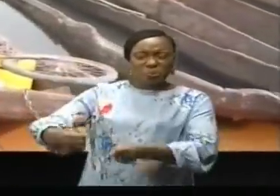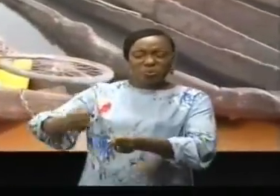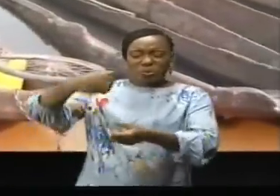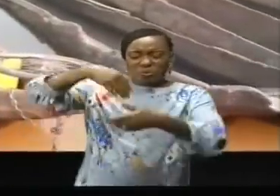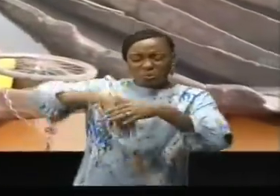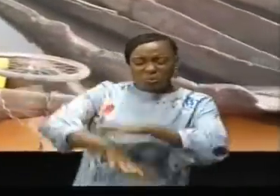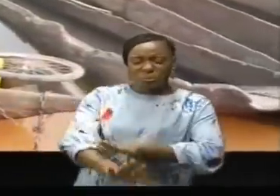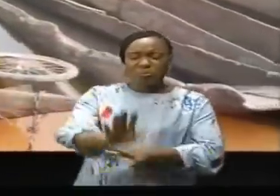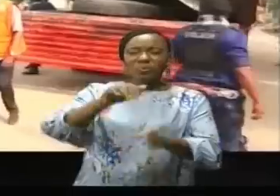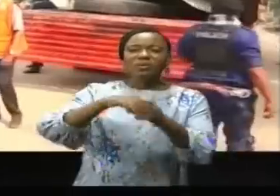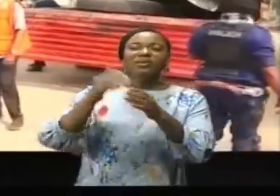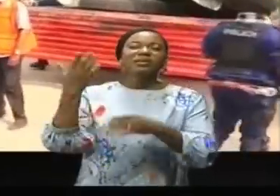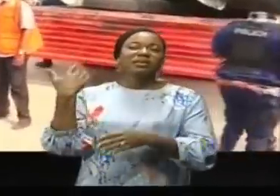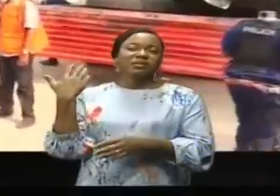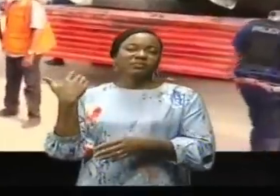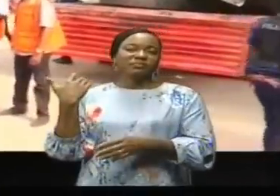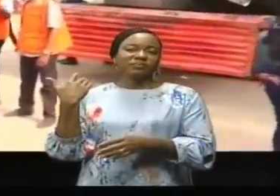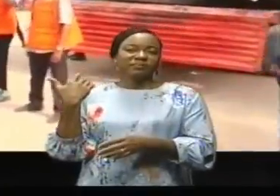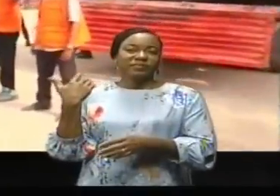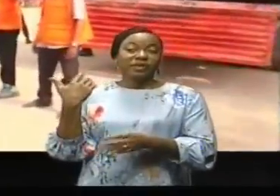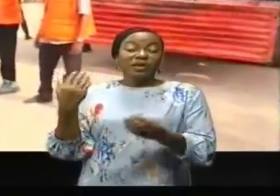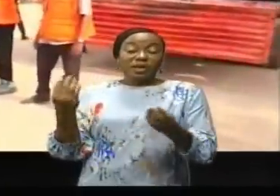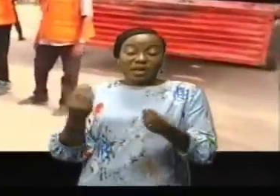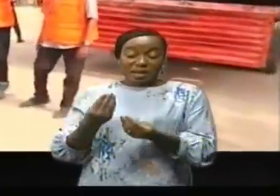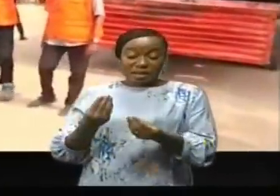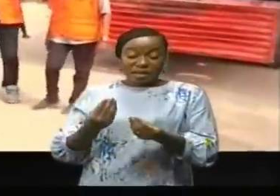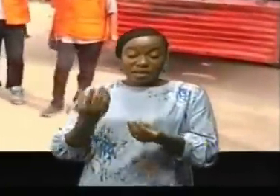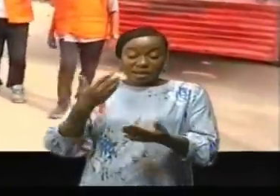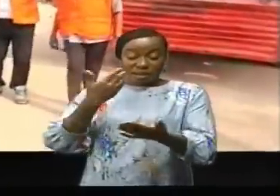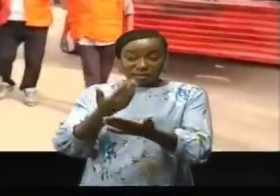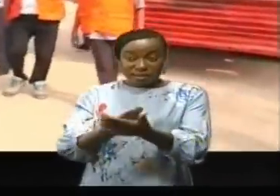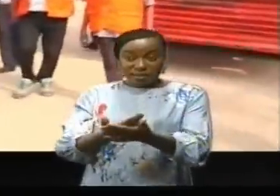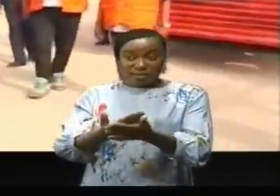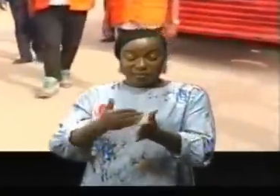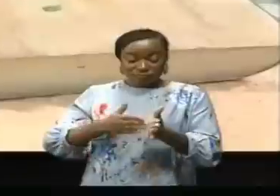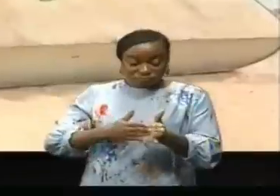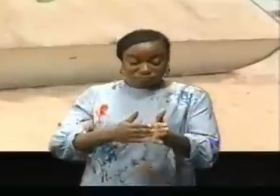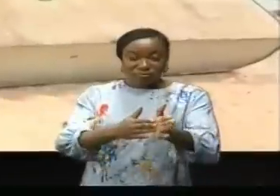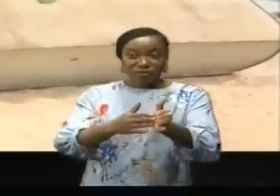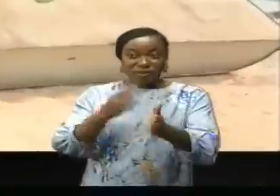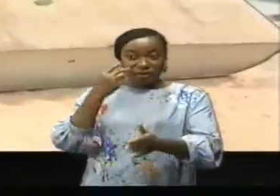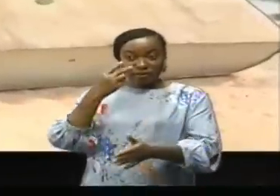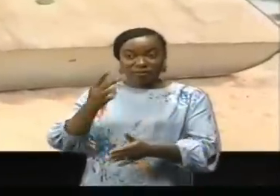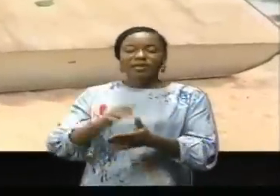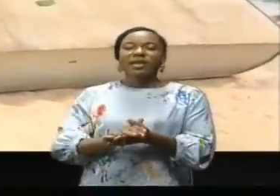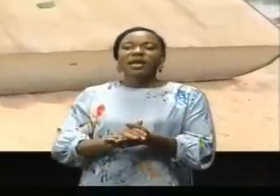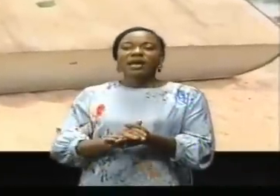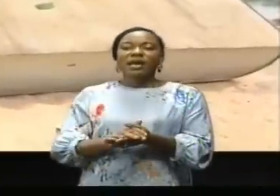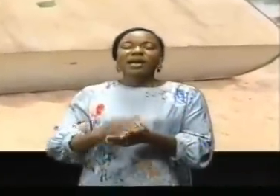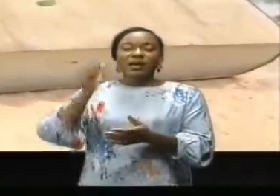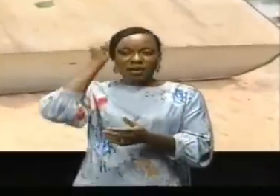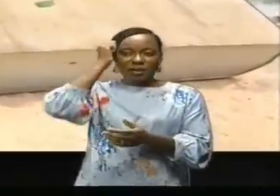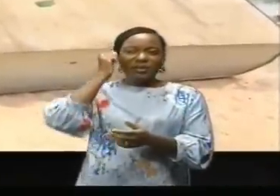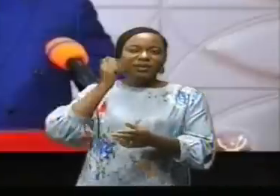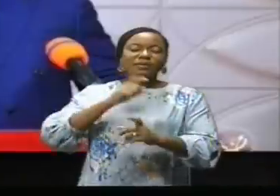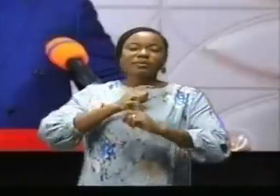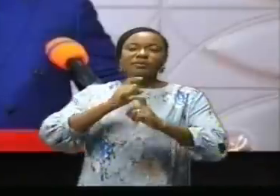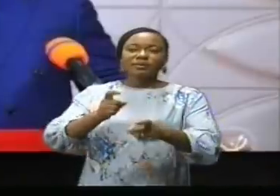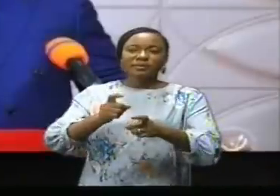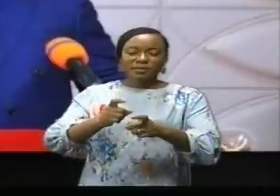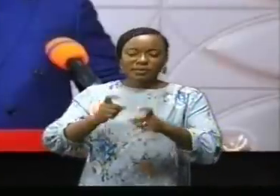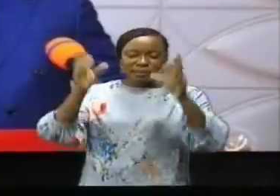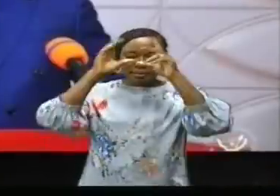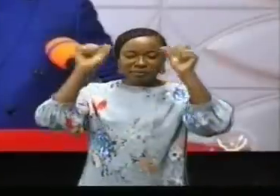avant même d'avoir atteint l'autre rive. Acheminé sur place en pièces détachées, ces bacs motorisés, un don du président de la